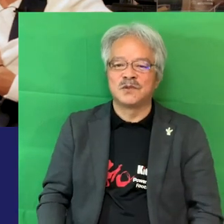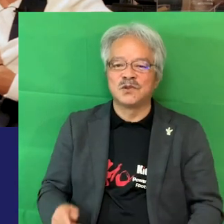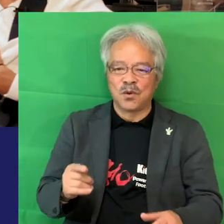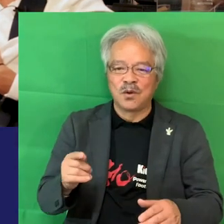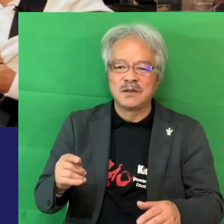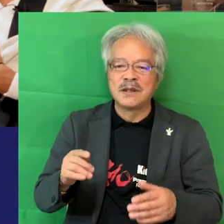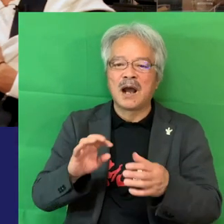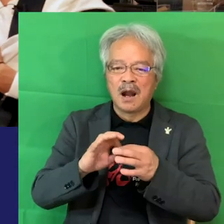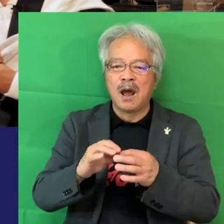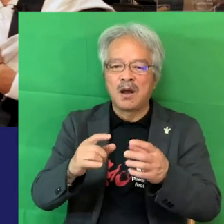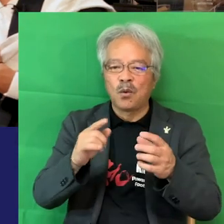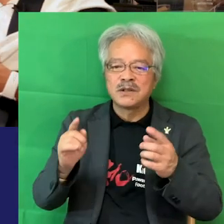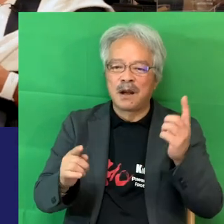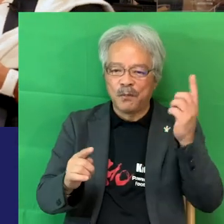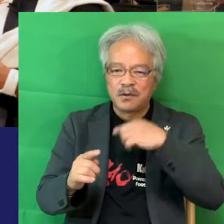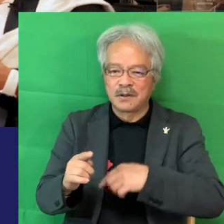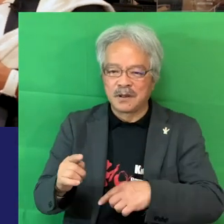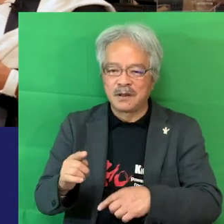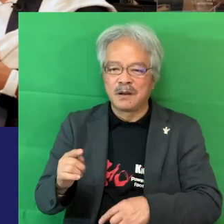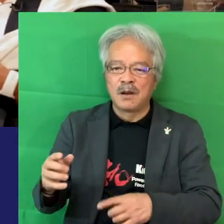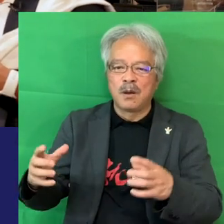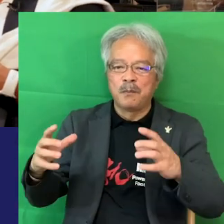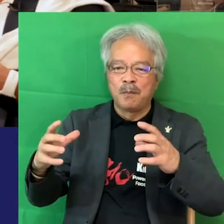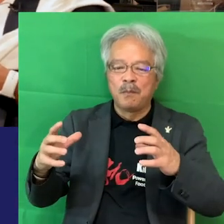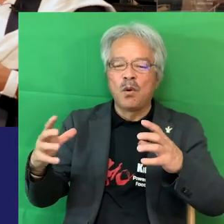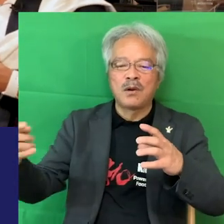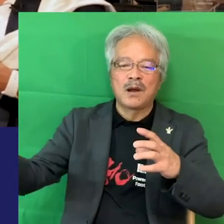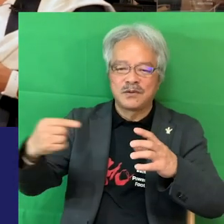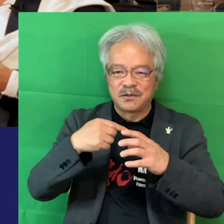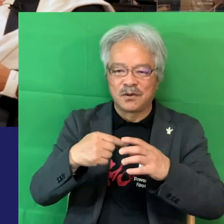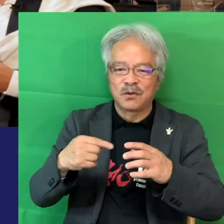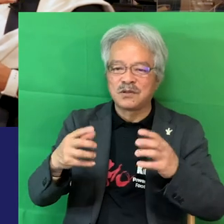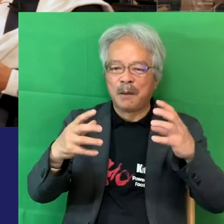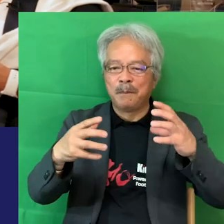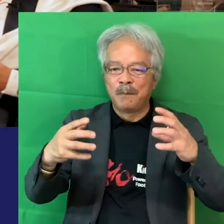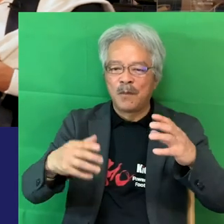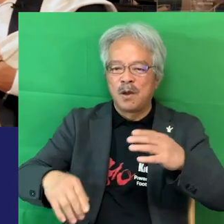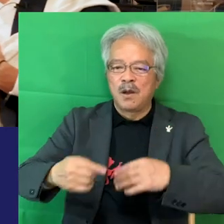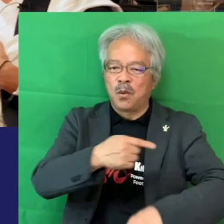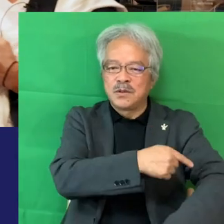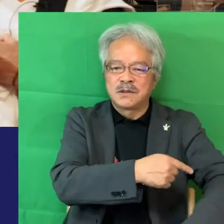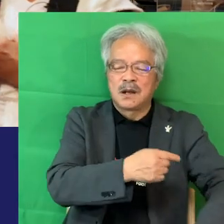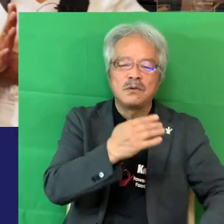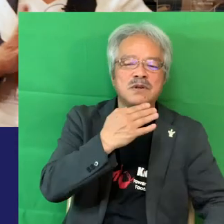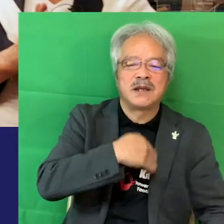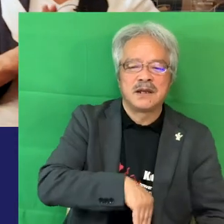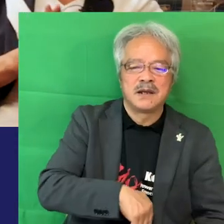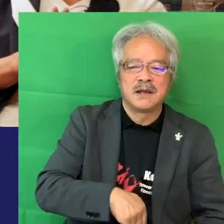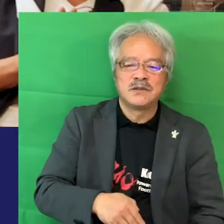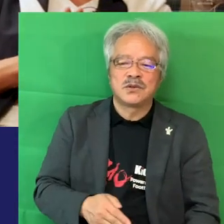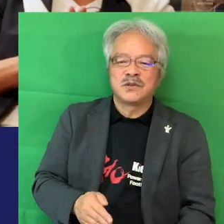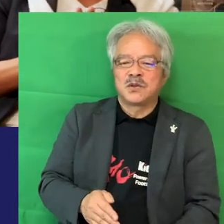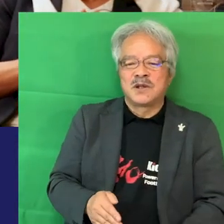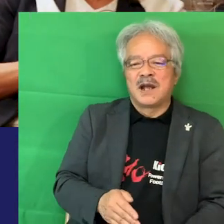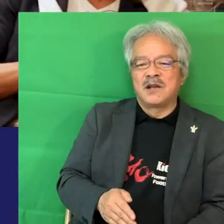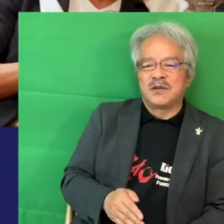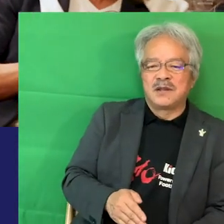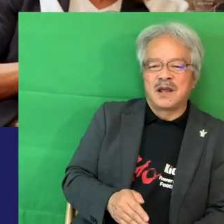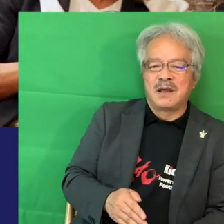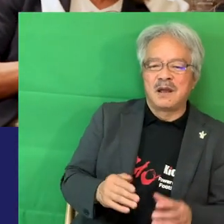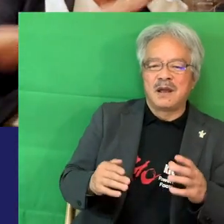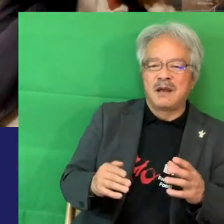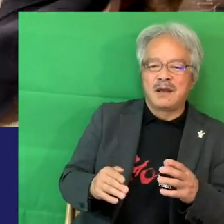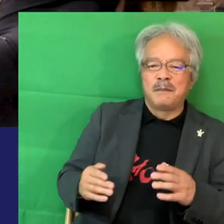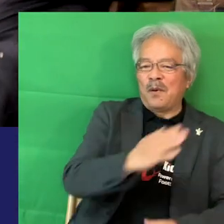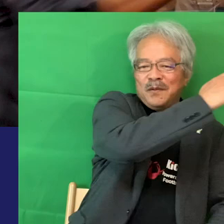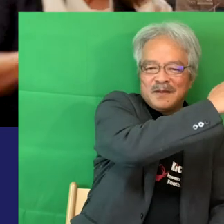そうだからこっち側のが不利なわけじゃないですかこっち側取れるじゃないですかこっち側はだからちょっとだから左に折ったりポジション